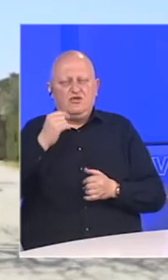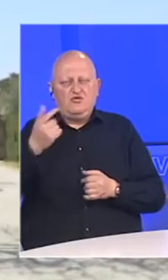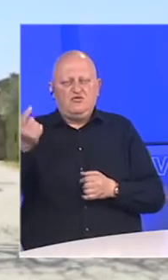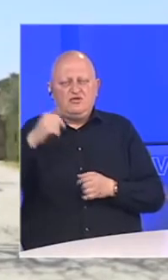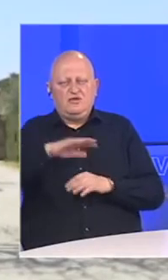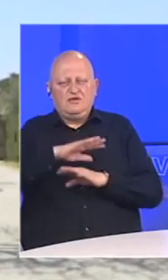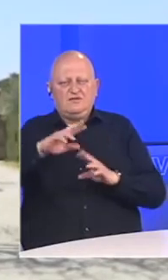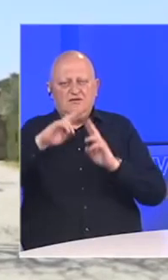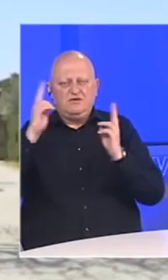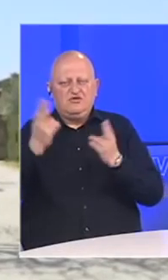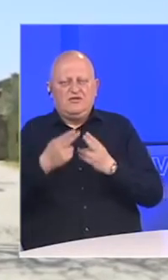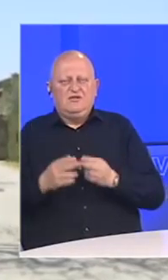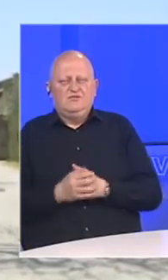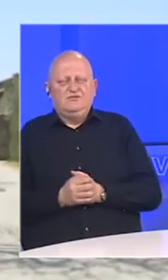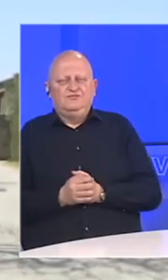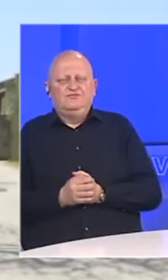dolaze iz svih krajeva svijeta.